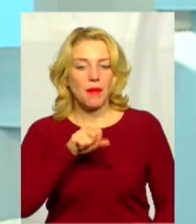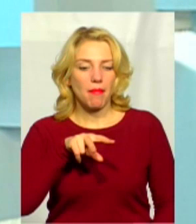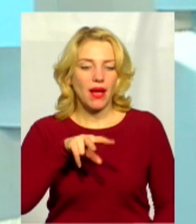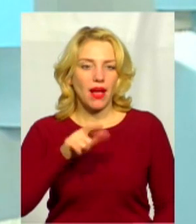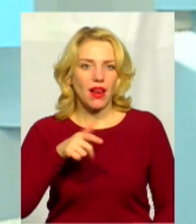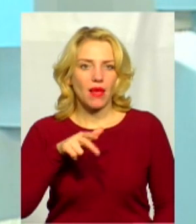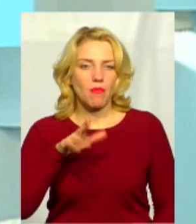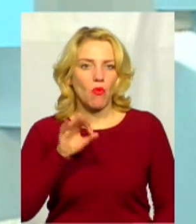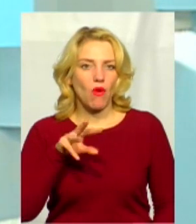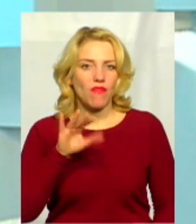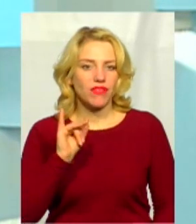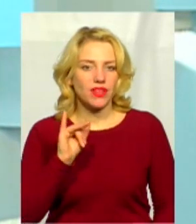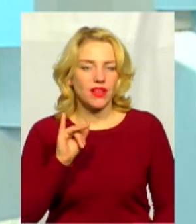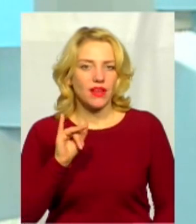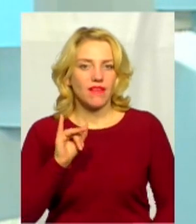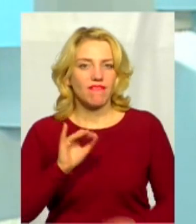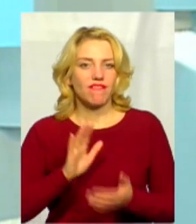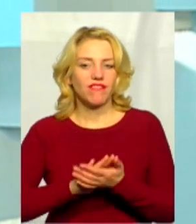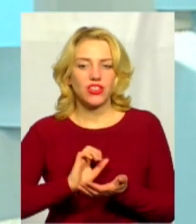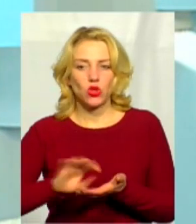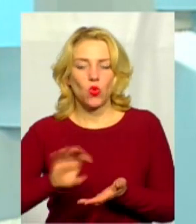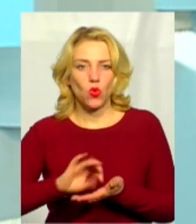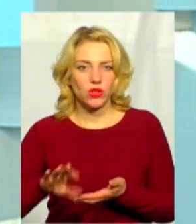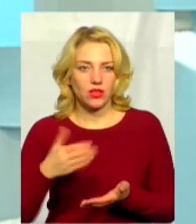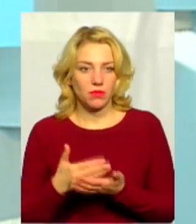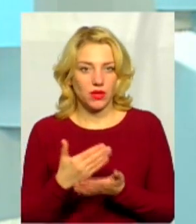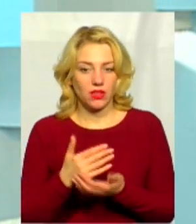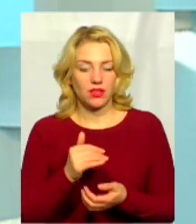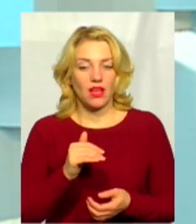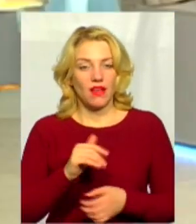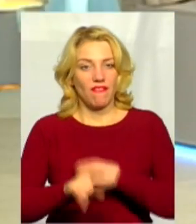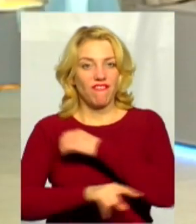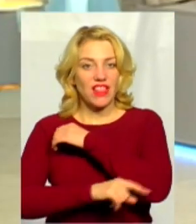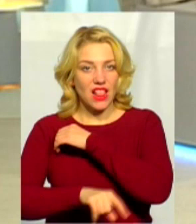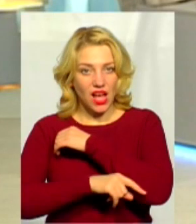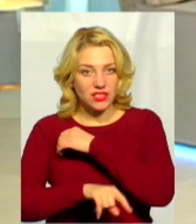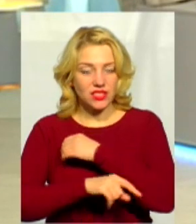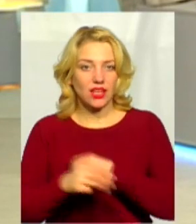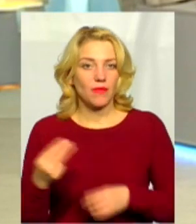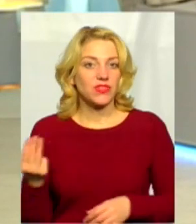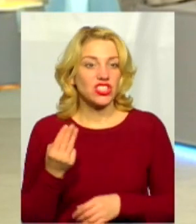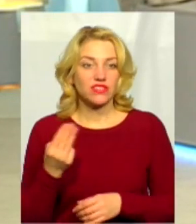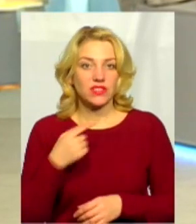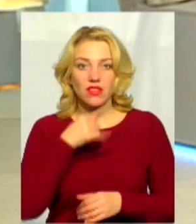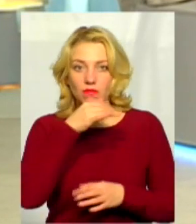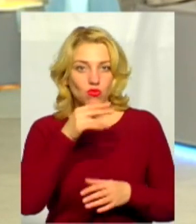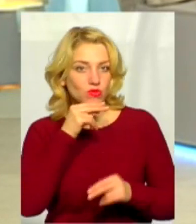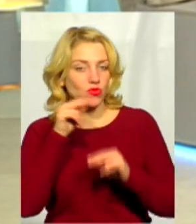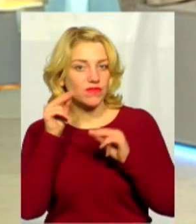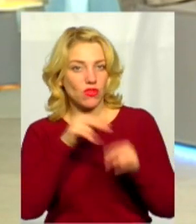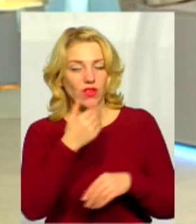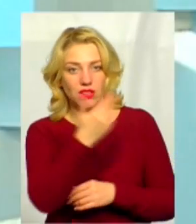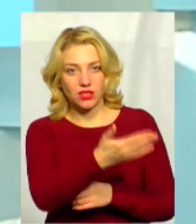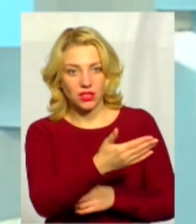що теж не використовується на Хмельниччині. Але, наприклад, такі країни, як Фінляндія, Швеція, ми не можемо звинувати їх, що вони не бережуть